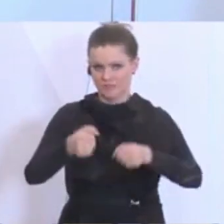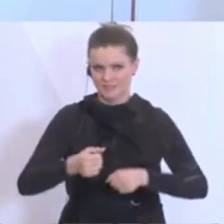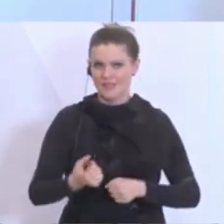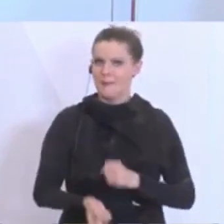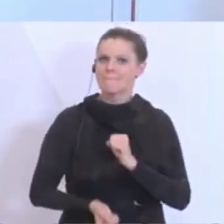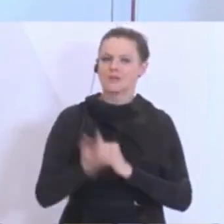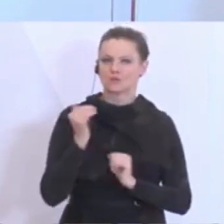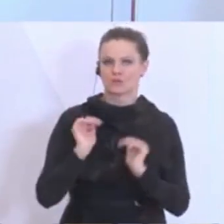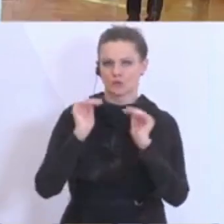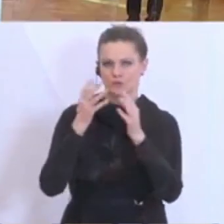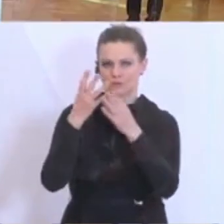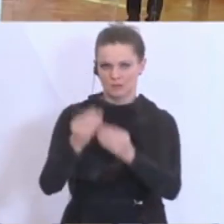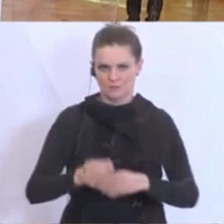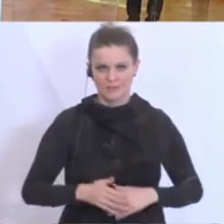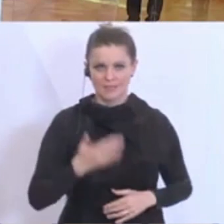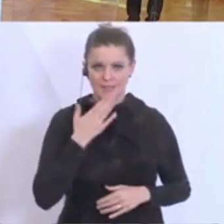besonders geschützt.